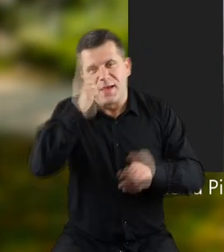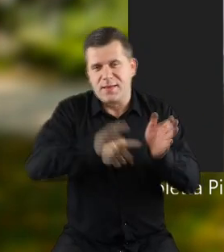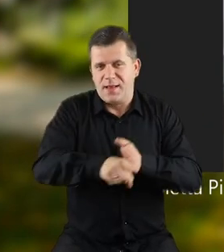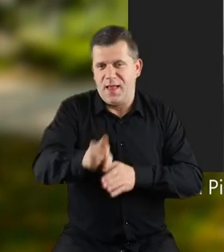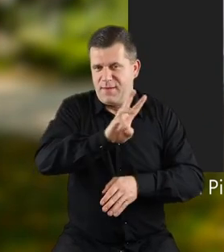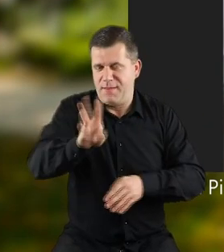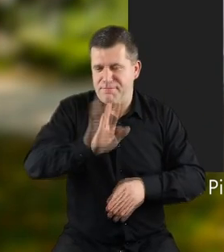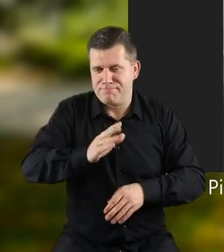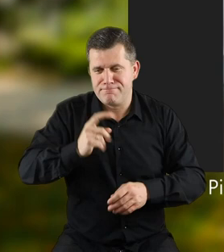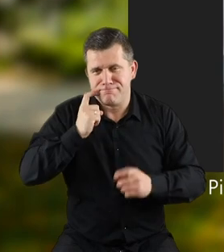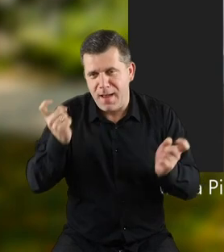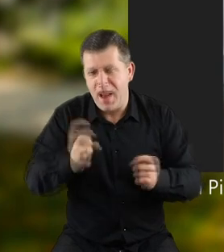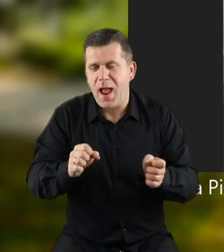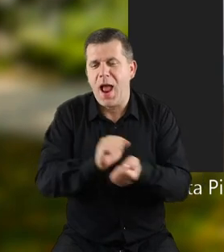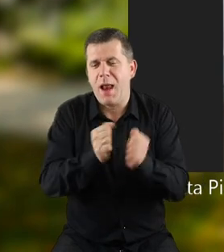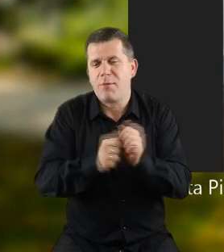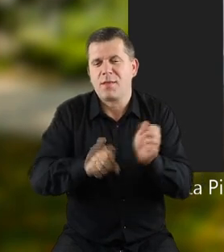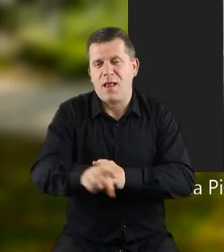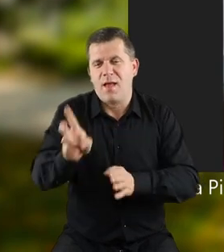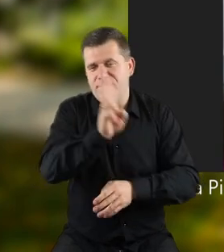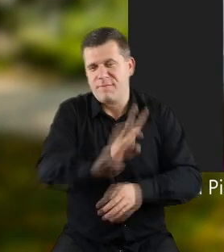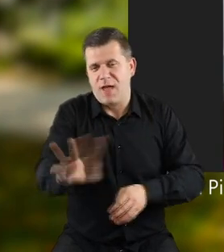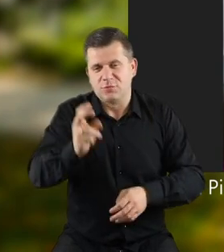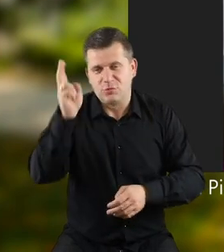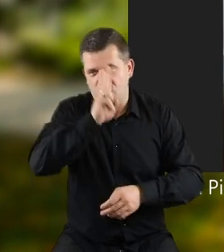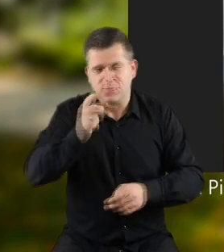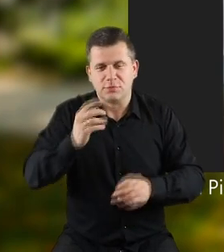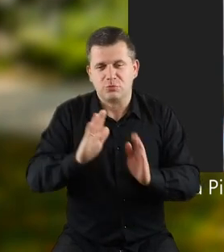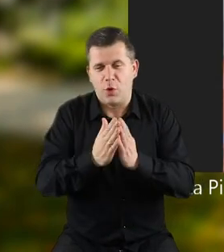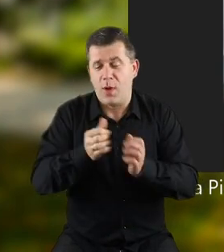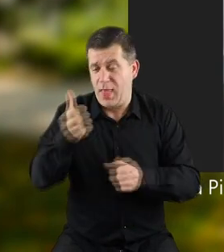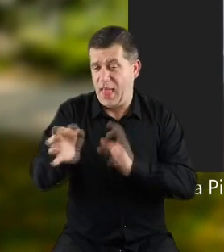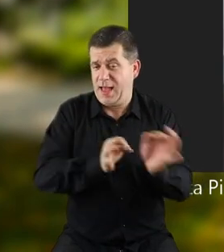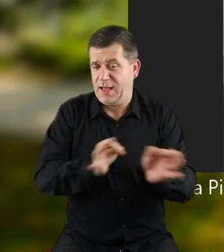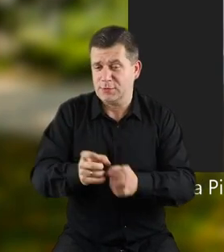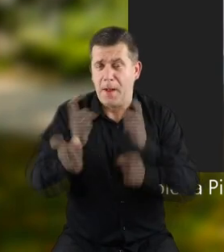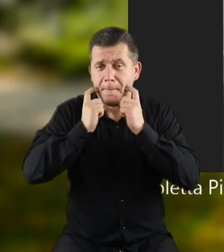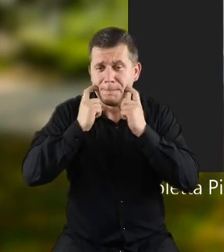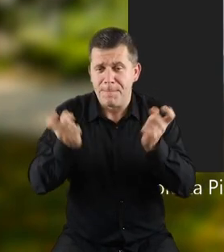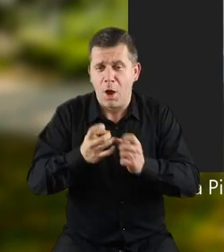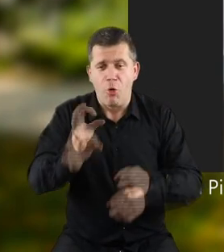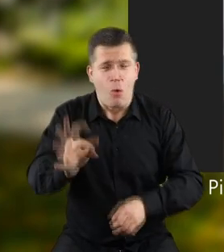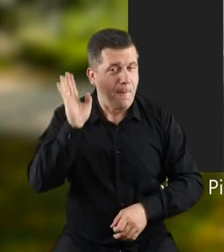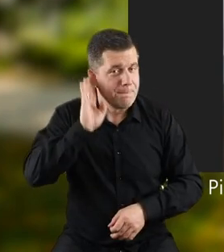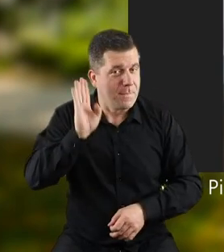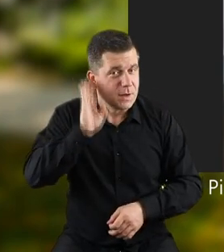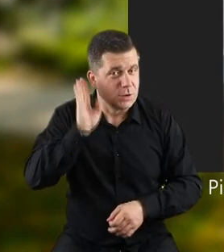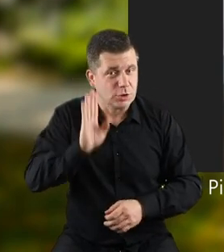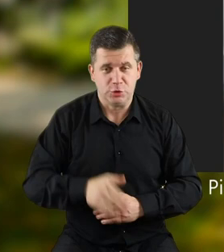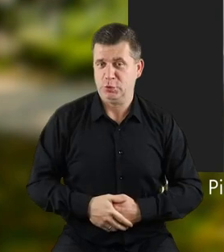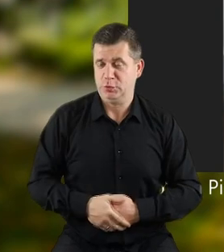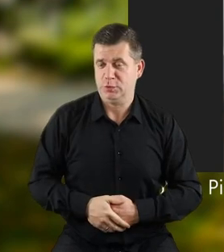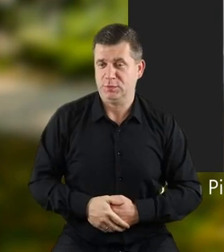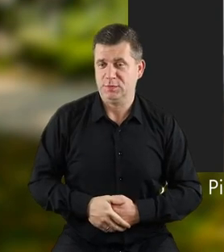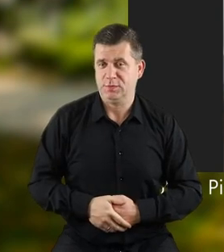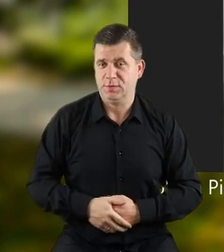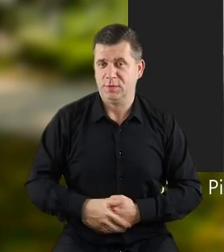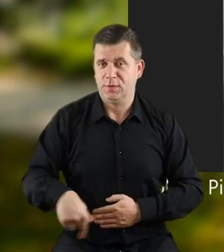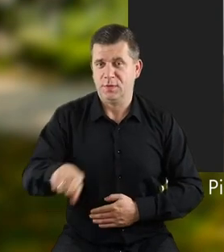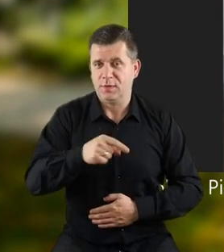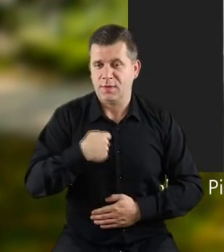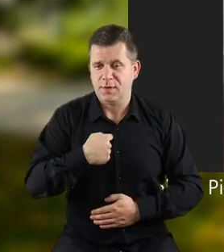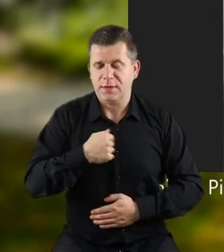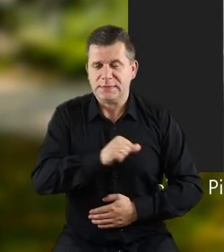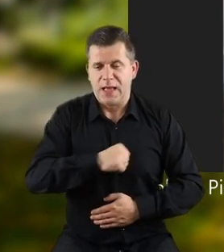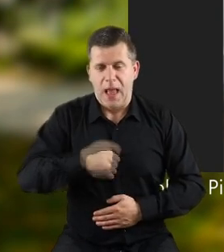bajkę, albo i książce dla waszych rodziców. I jedną z takich historii jest bajka o misiu. Bajka o misiu, która